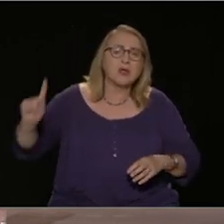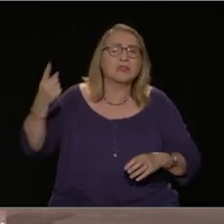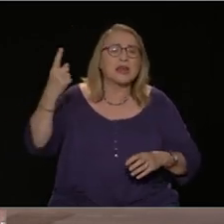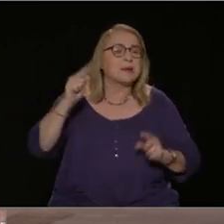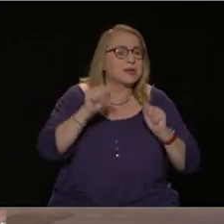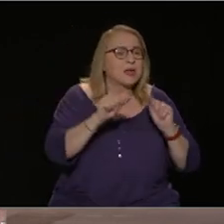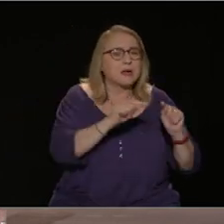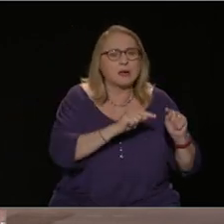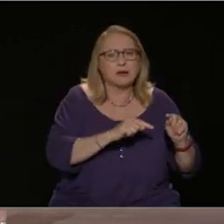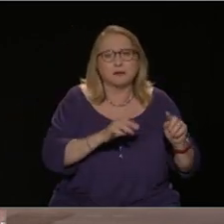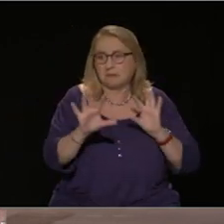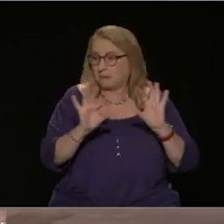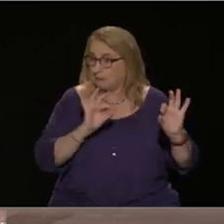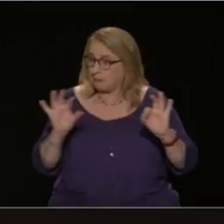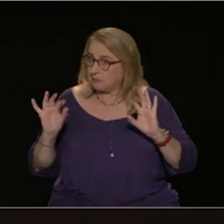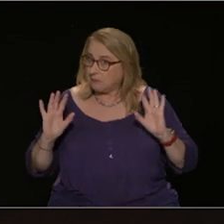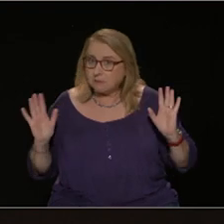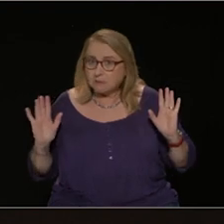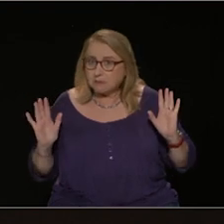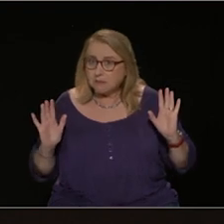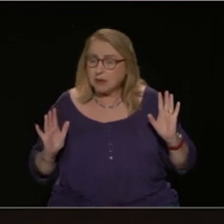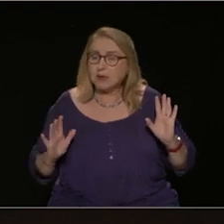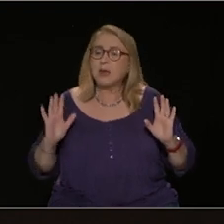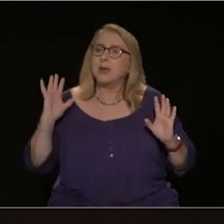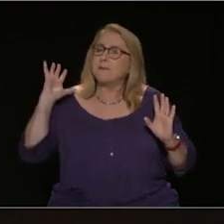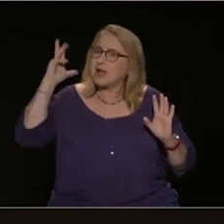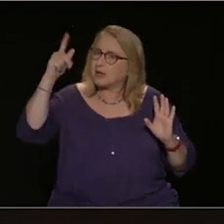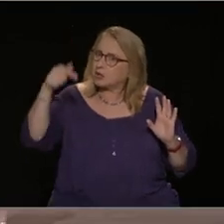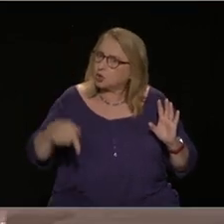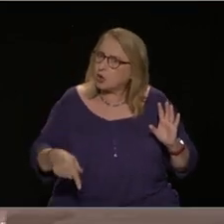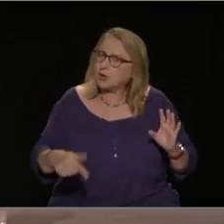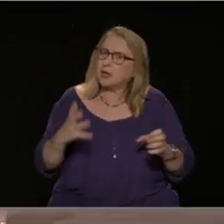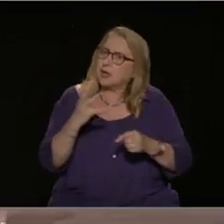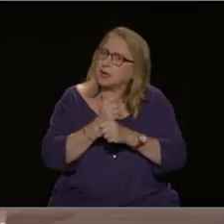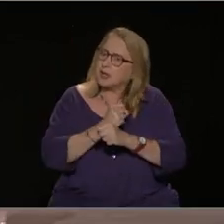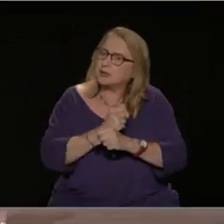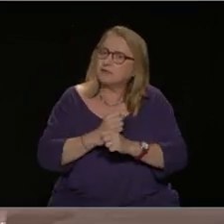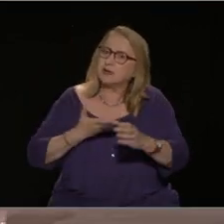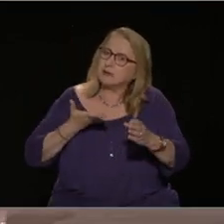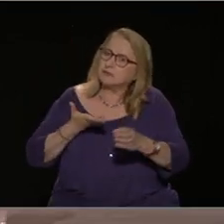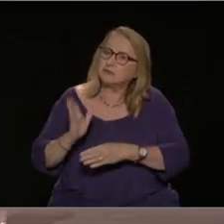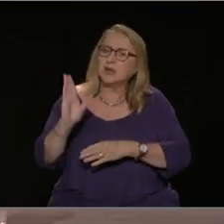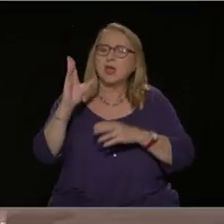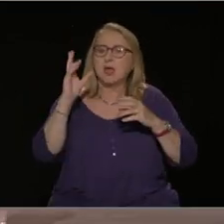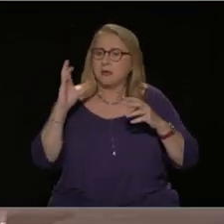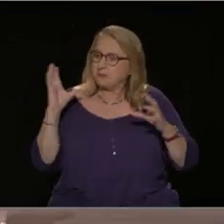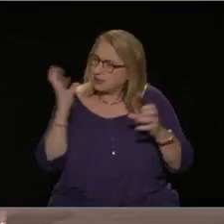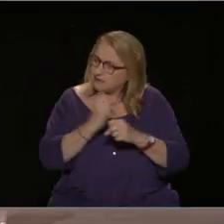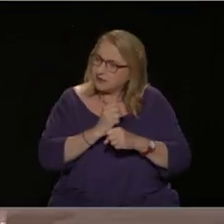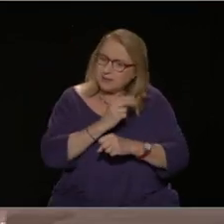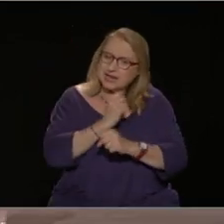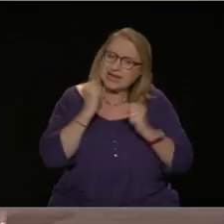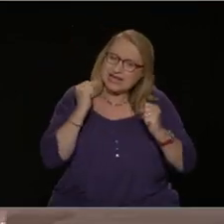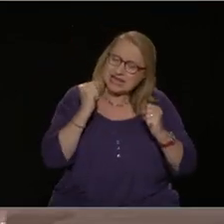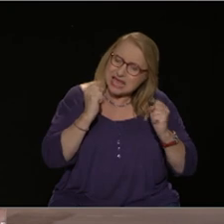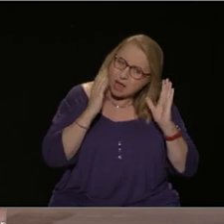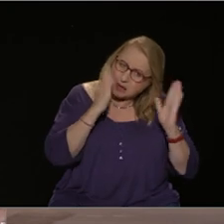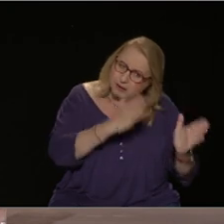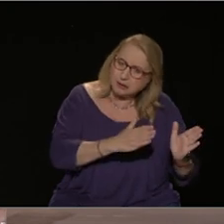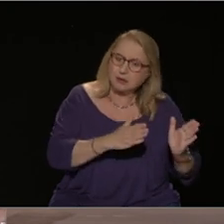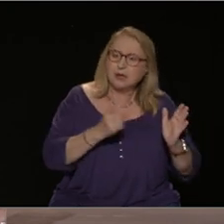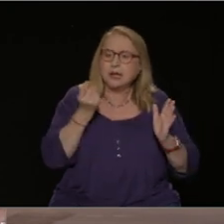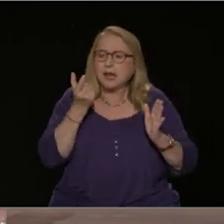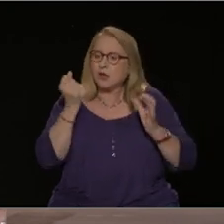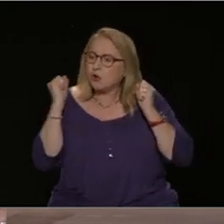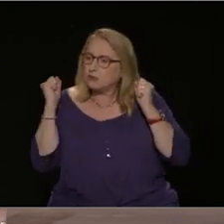κατακτήσει οι εργαζόμενοι και οι νόλοι ένα στοιχειώδες επίπεδο πρόσβασης στην εκπαίδευση. Πρόσβαση σε βασικά αγαθά και